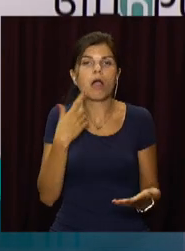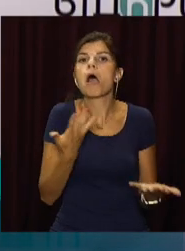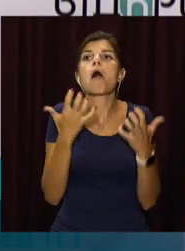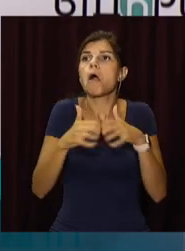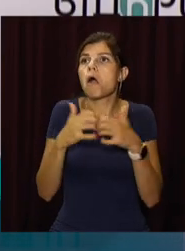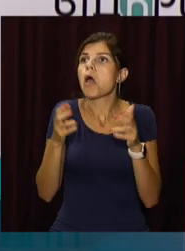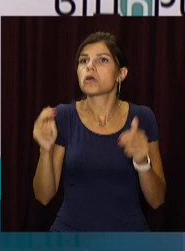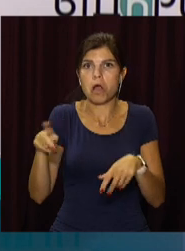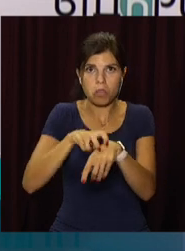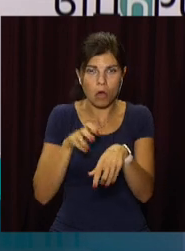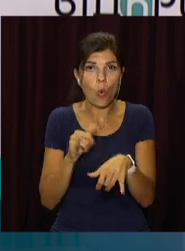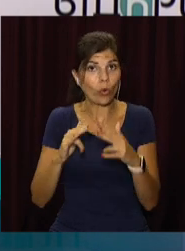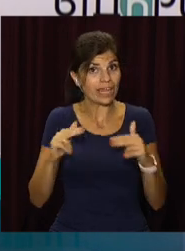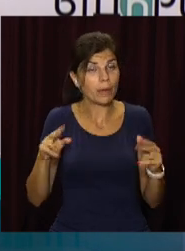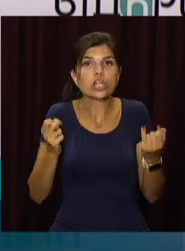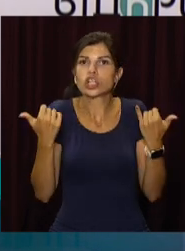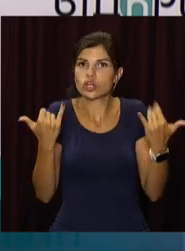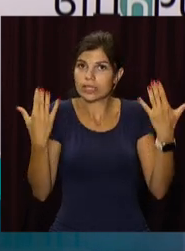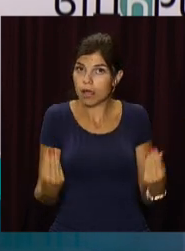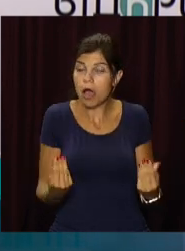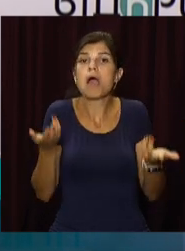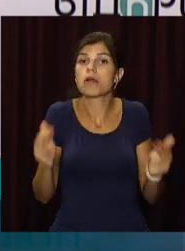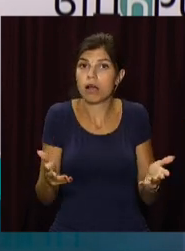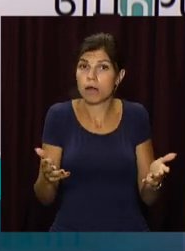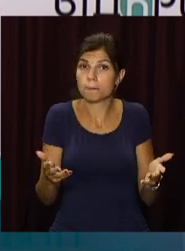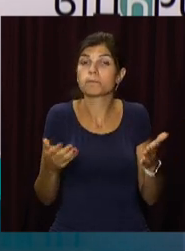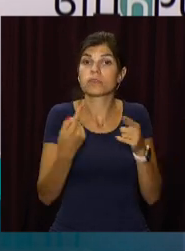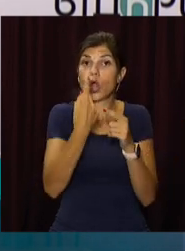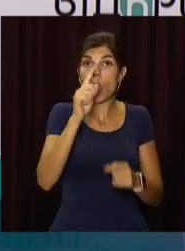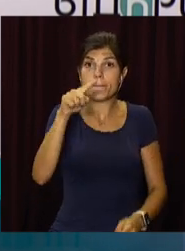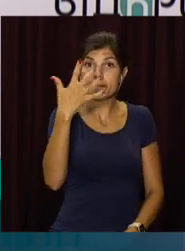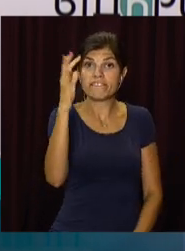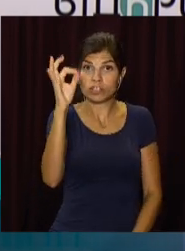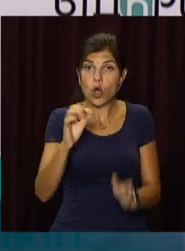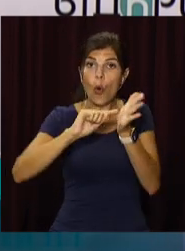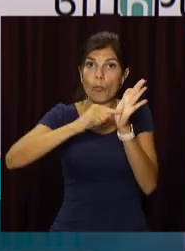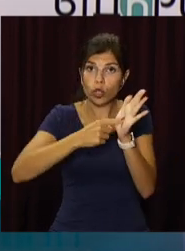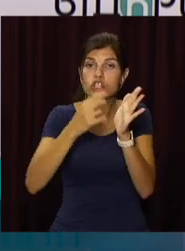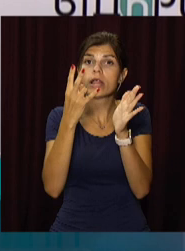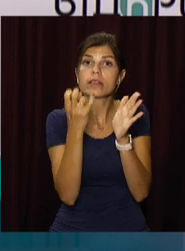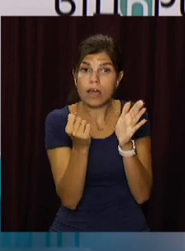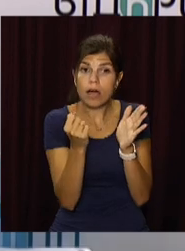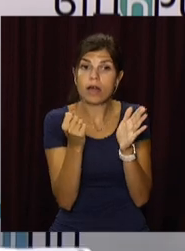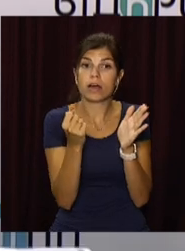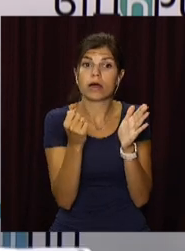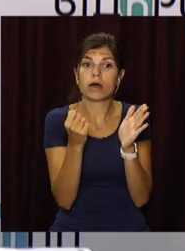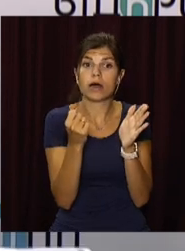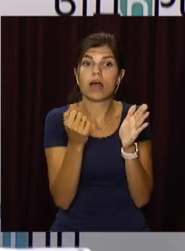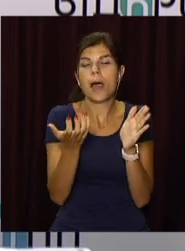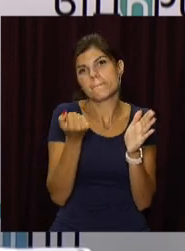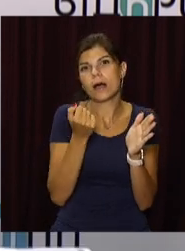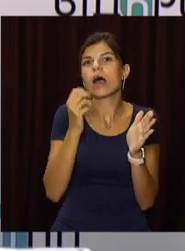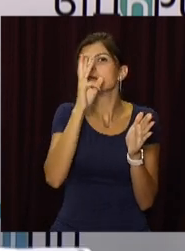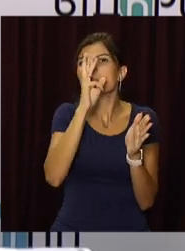чином розраховується податок у Дніпрі на сьогоднішній день, то це півтора відсотки помножені на, беремо